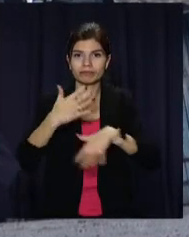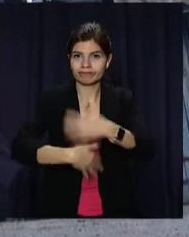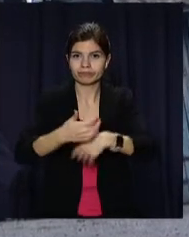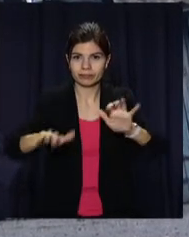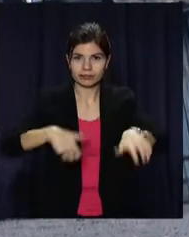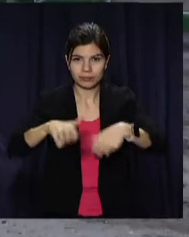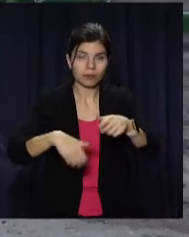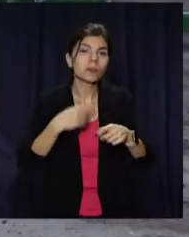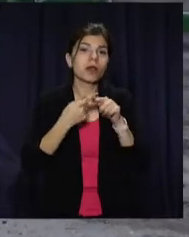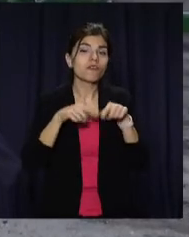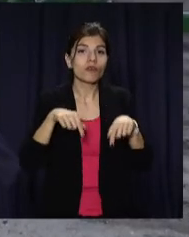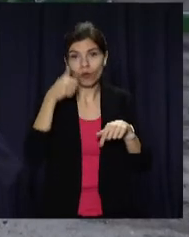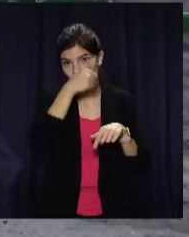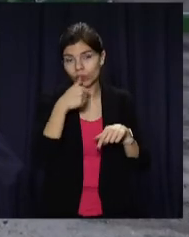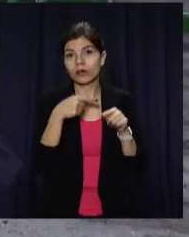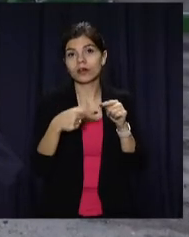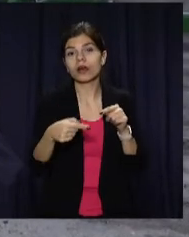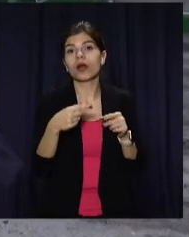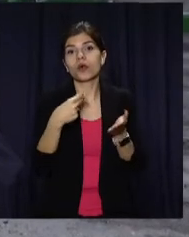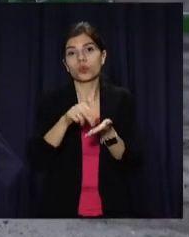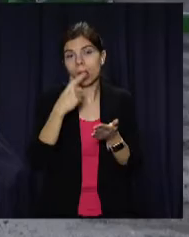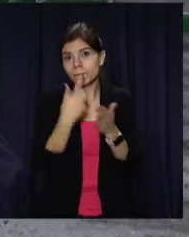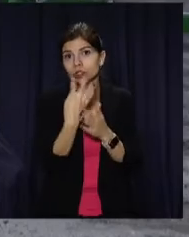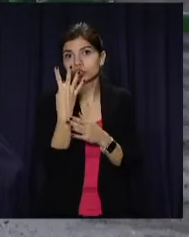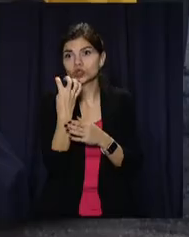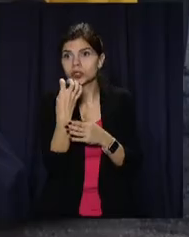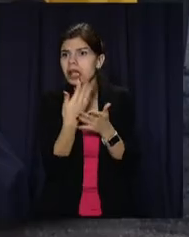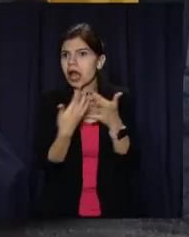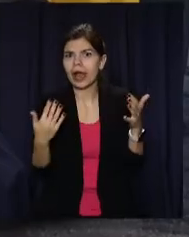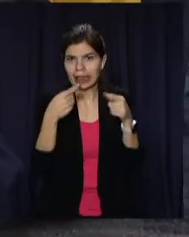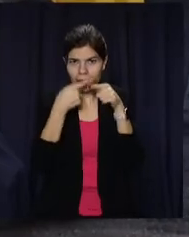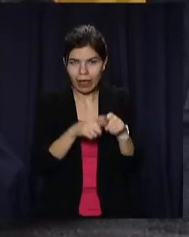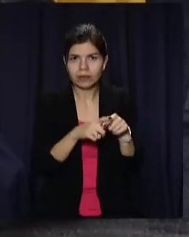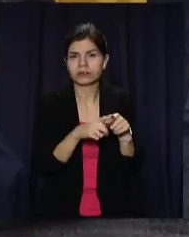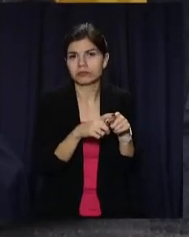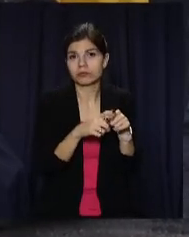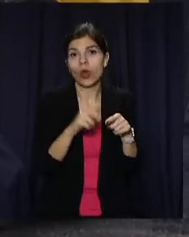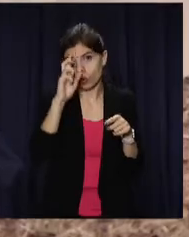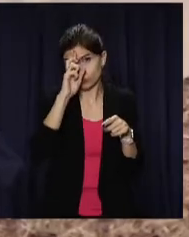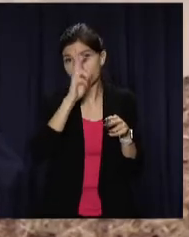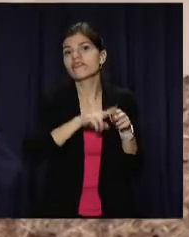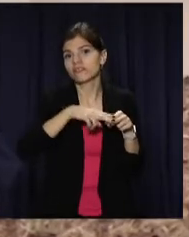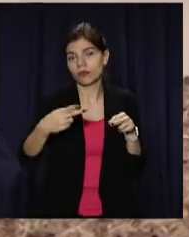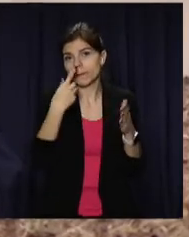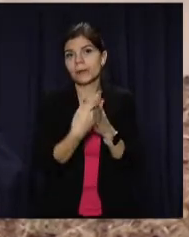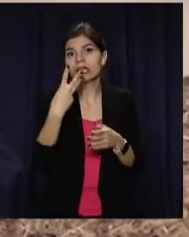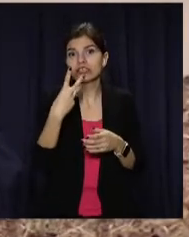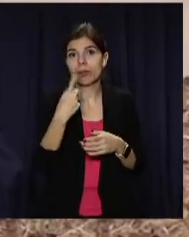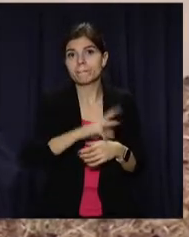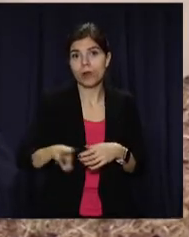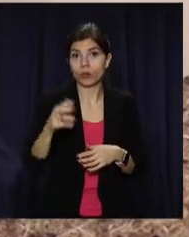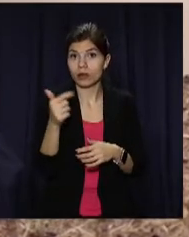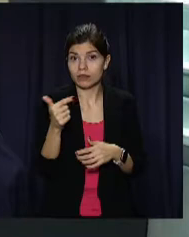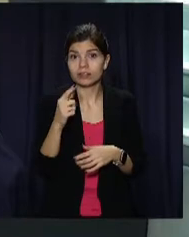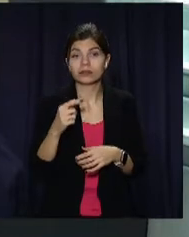Цьогоріч сільгоспвиробники Дніпропетровщини придбали понад 400 одиниць техніки і обладнання. Держава відшкодувала їм майже 31 мільйон